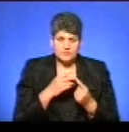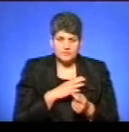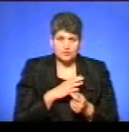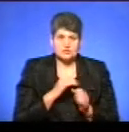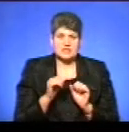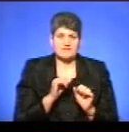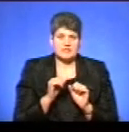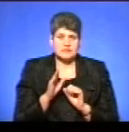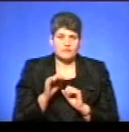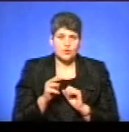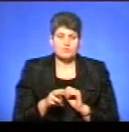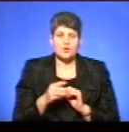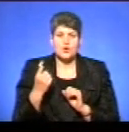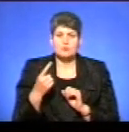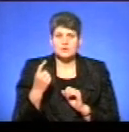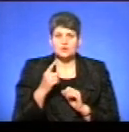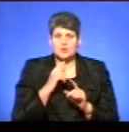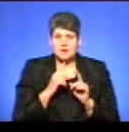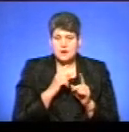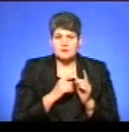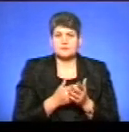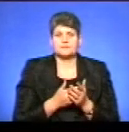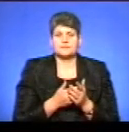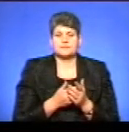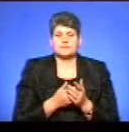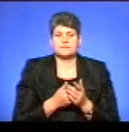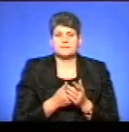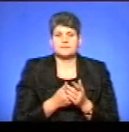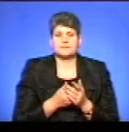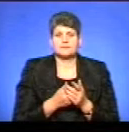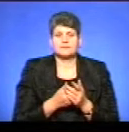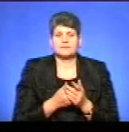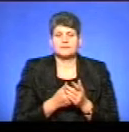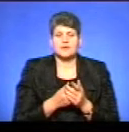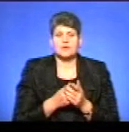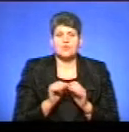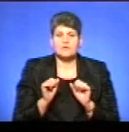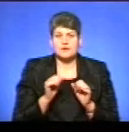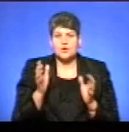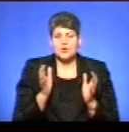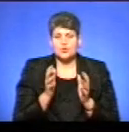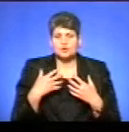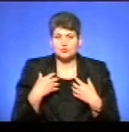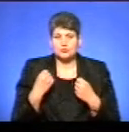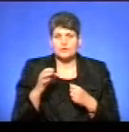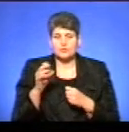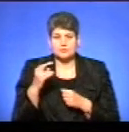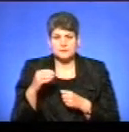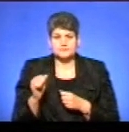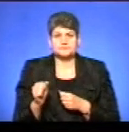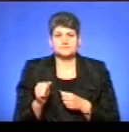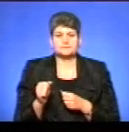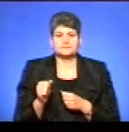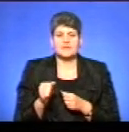керівництвом обласної ради, обласної управління охорони здоров'я, облдержадміністрації.